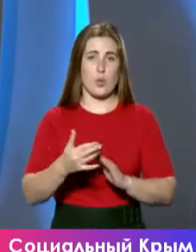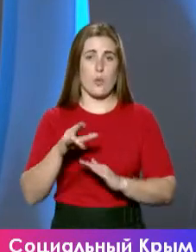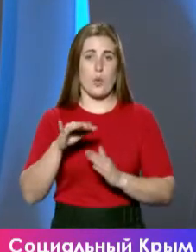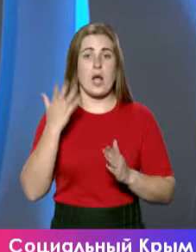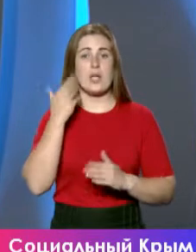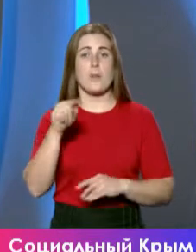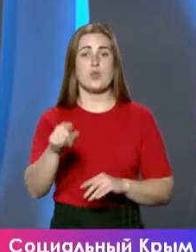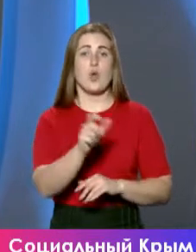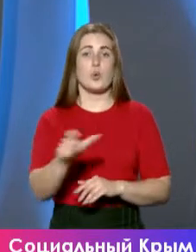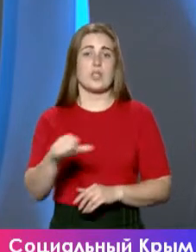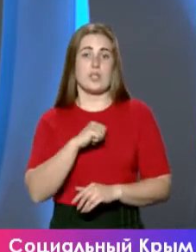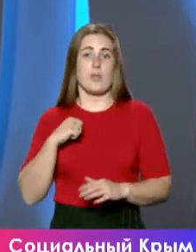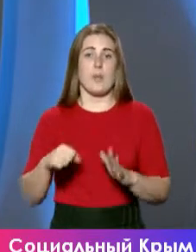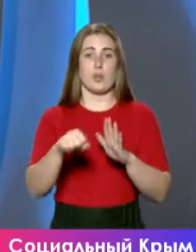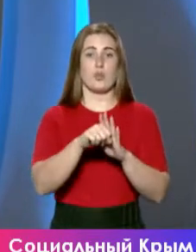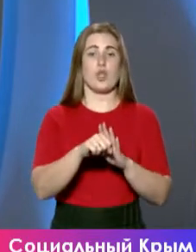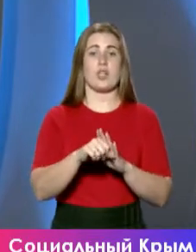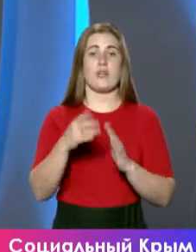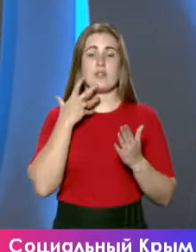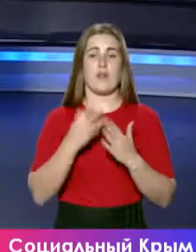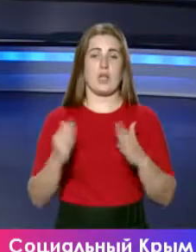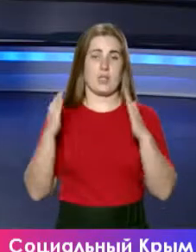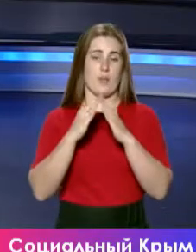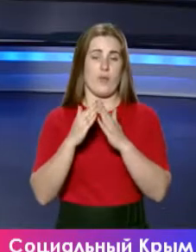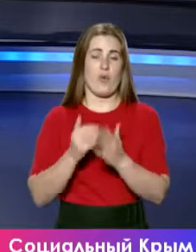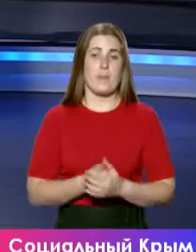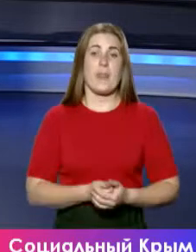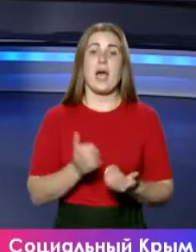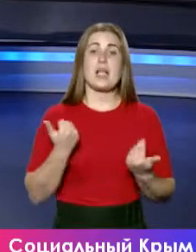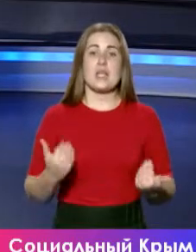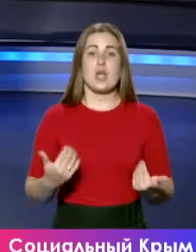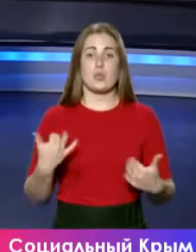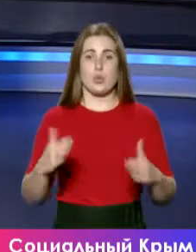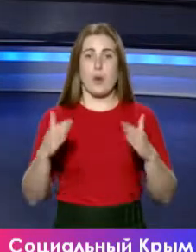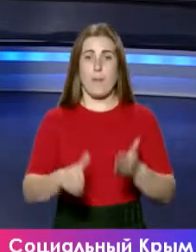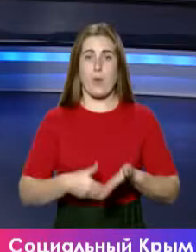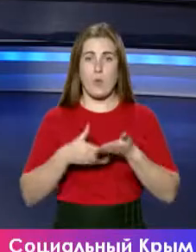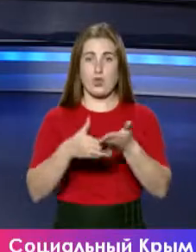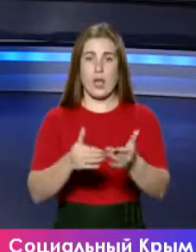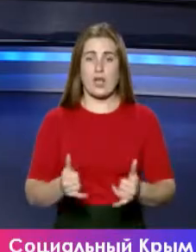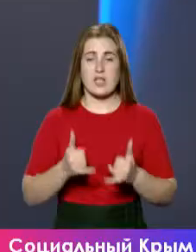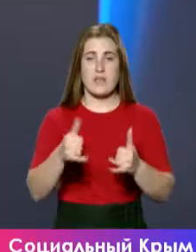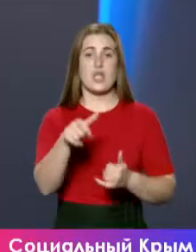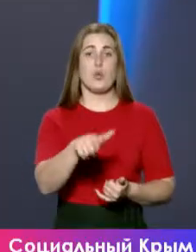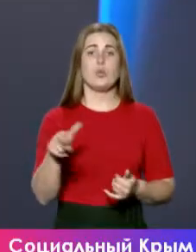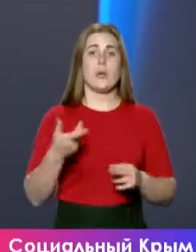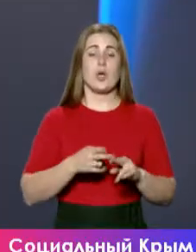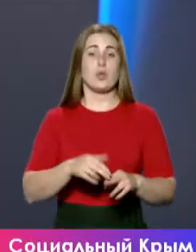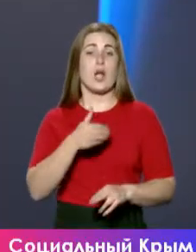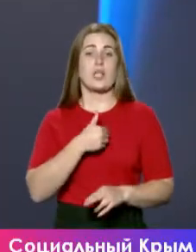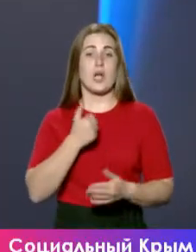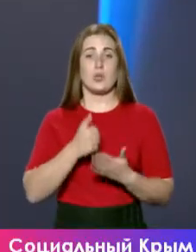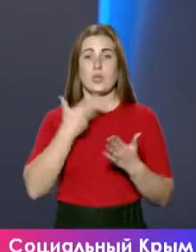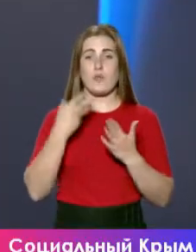подключаются, уже непосредственно заводят его в свои домовладения. А сейчас уже помощь какая-то оказывается людям, которые хотят это до своих